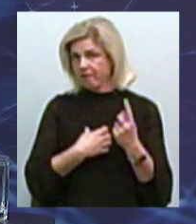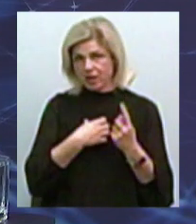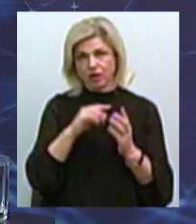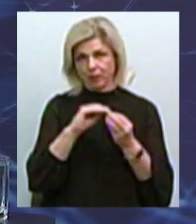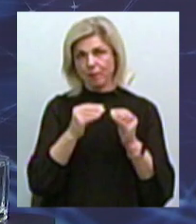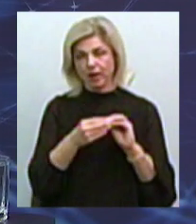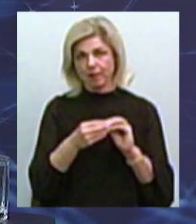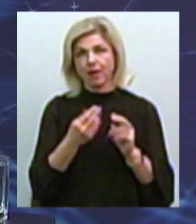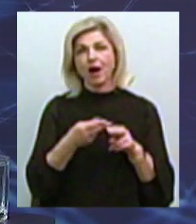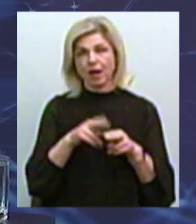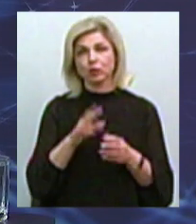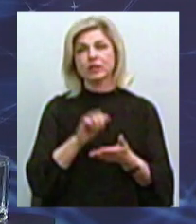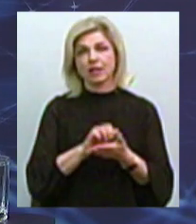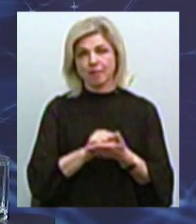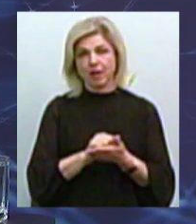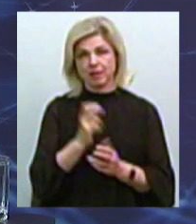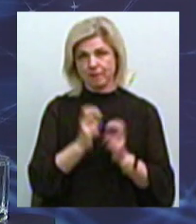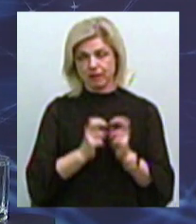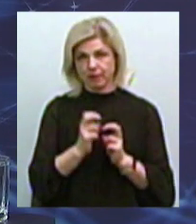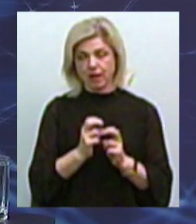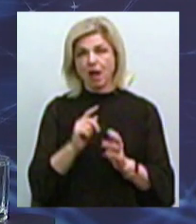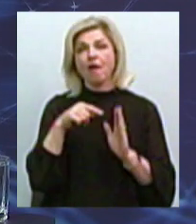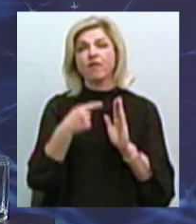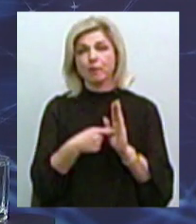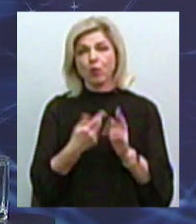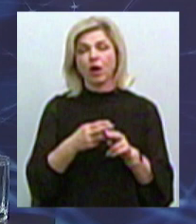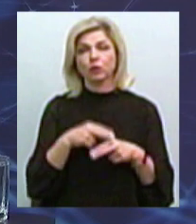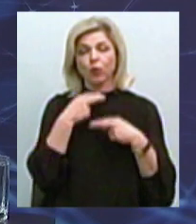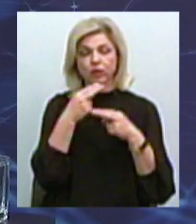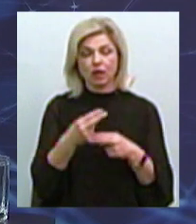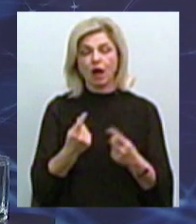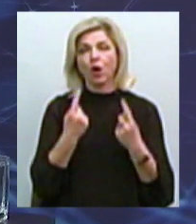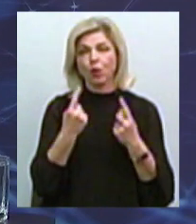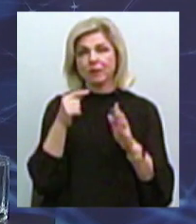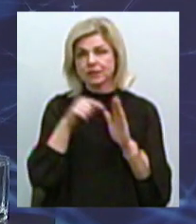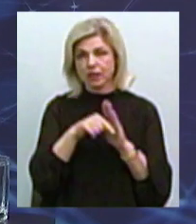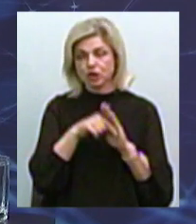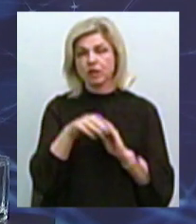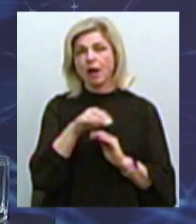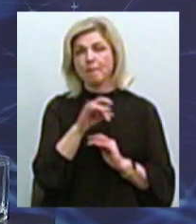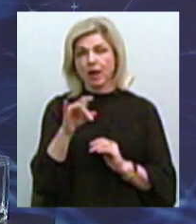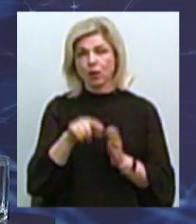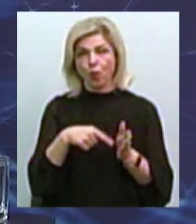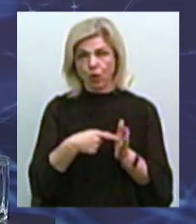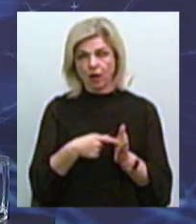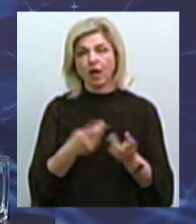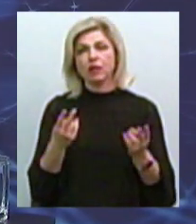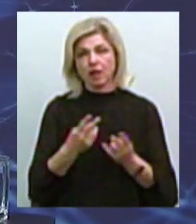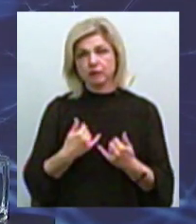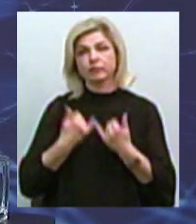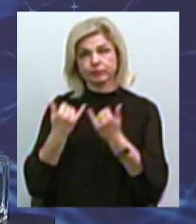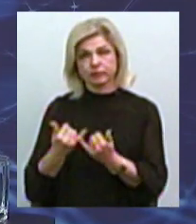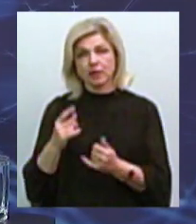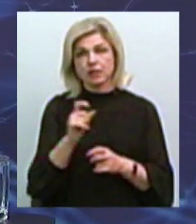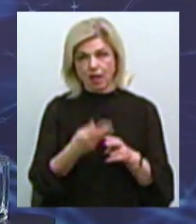занимается предприятие. Это вопрос, которому уделяет очень огромное значение, я считаю, мэр города. Надо отдать ему должное за это,